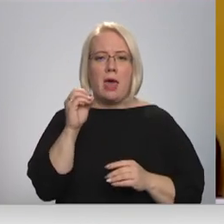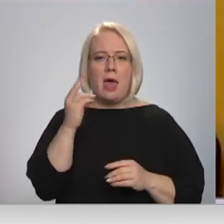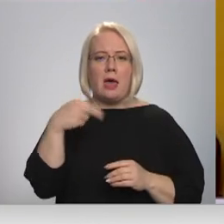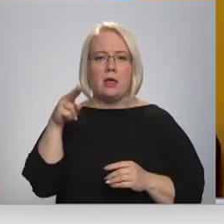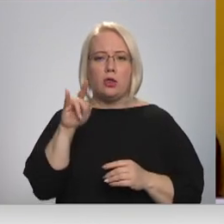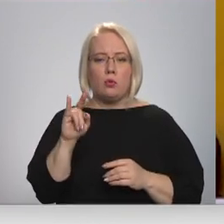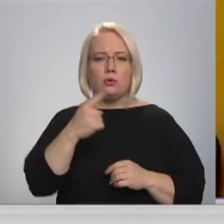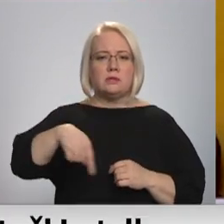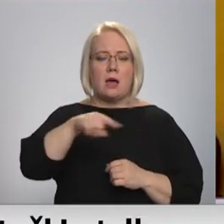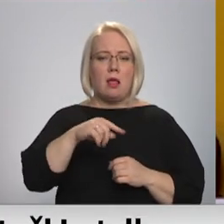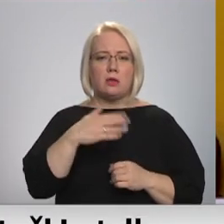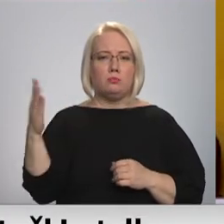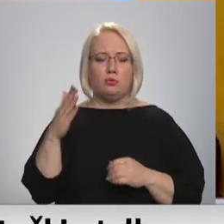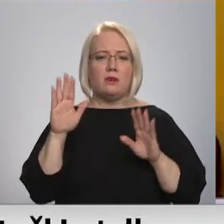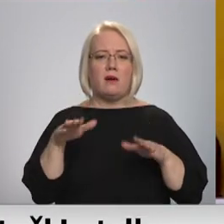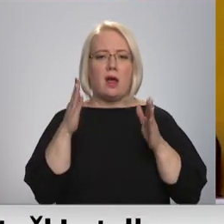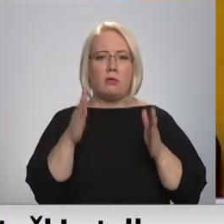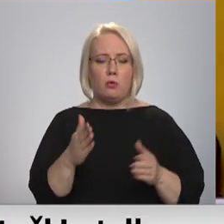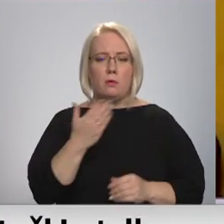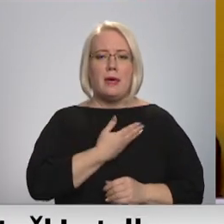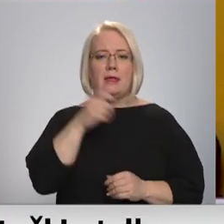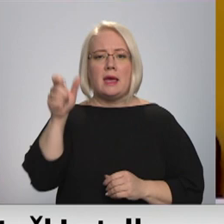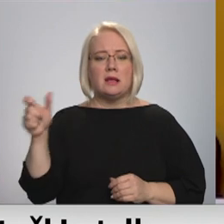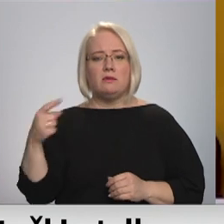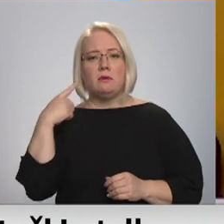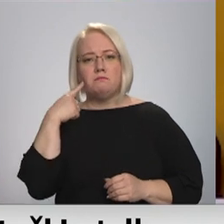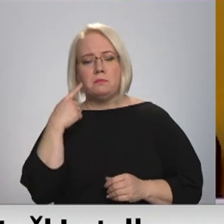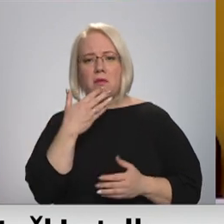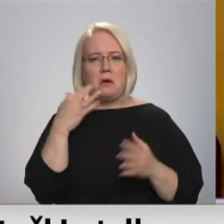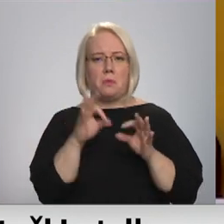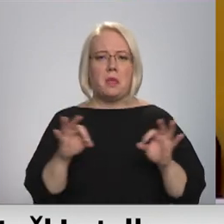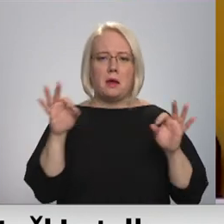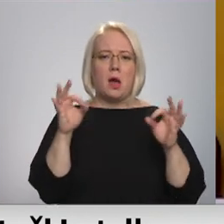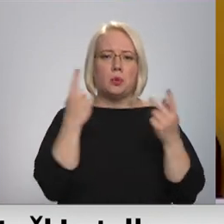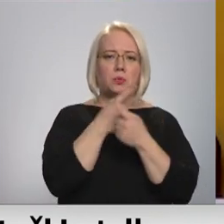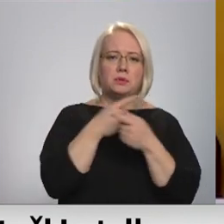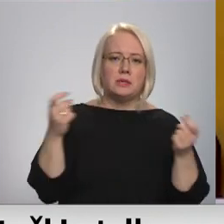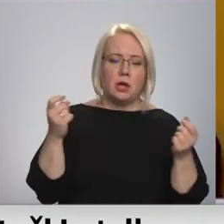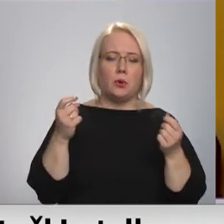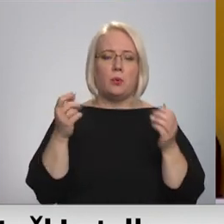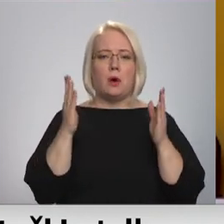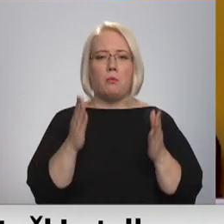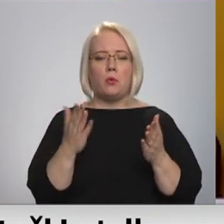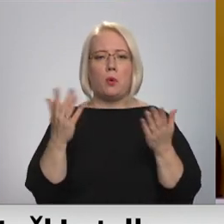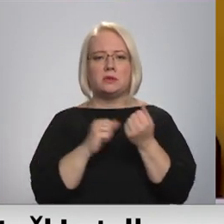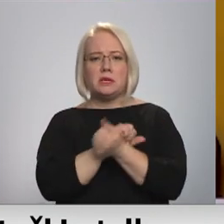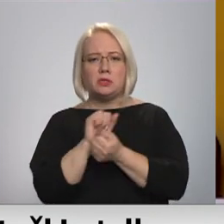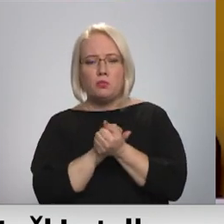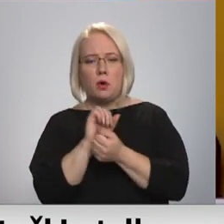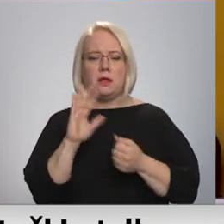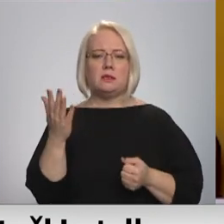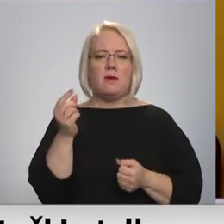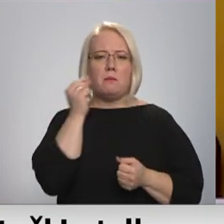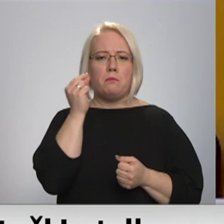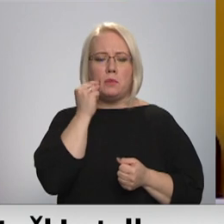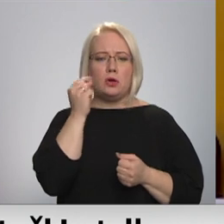varētu tur būt, bet arī no iedzīvotajā puses nekas nav saņemts, ka tur būtu kaut kas izposīts vai tur bišu dravas